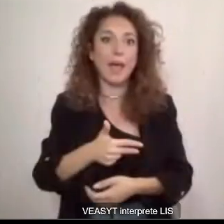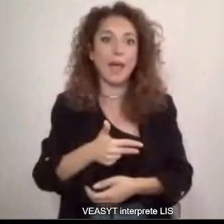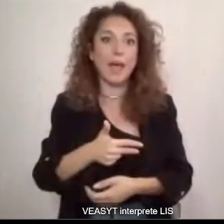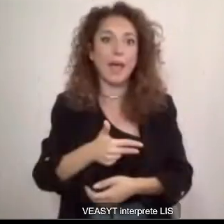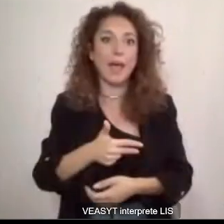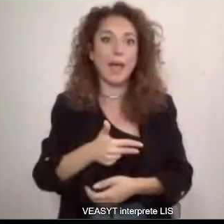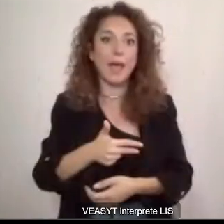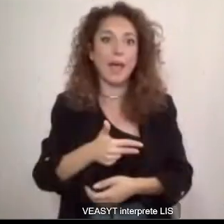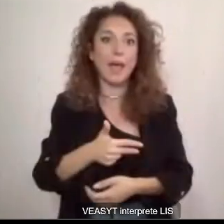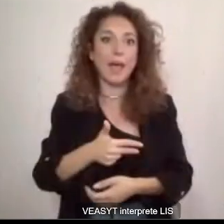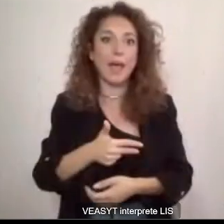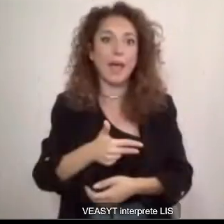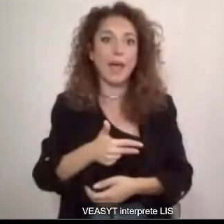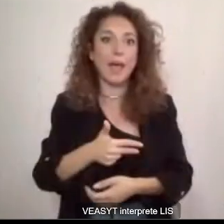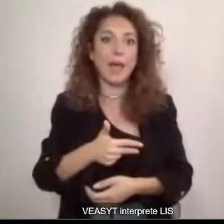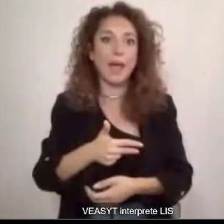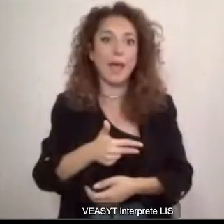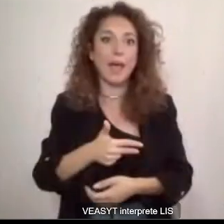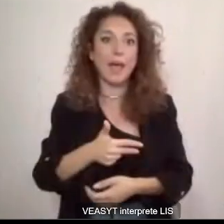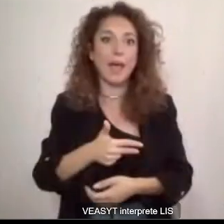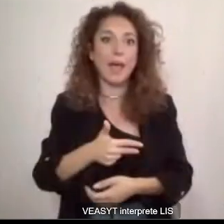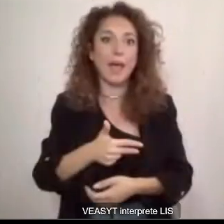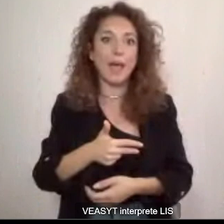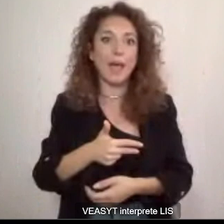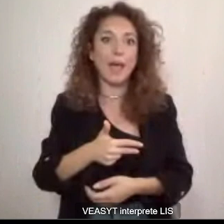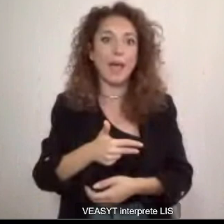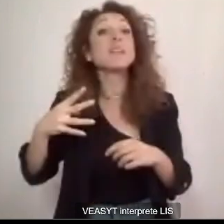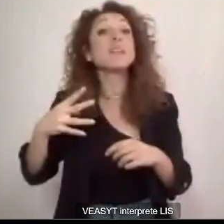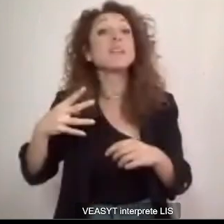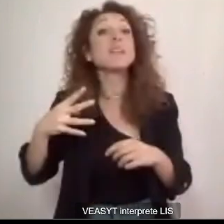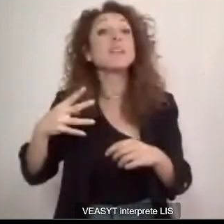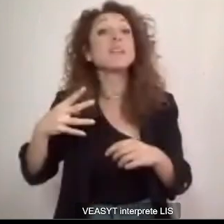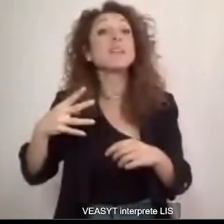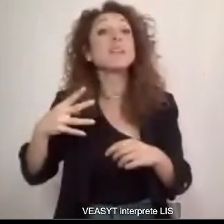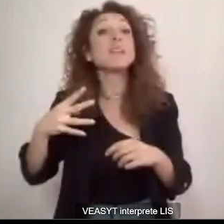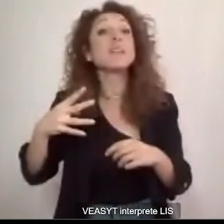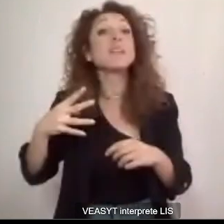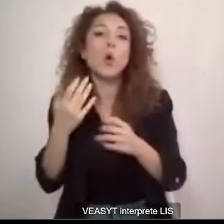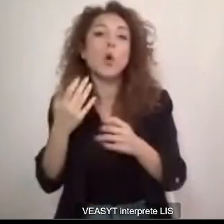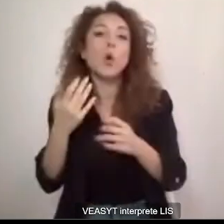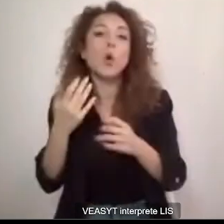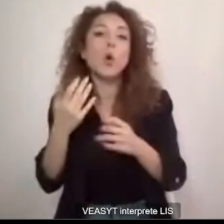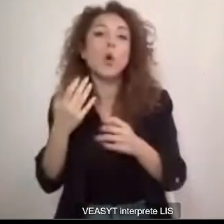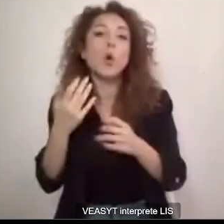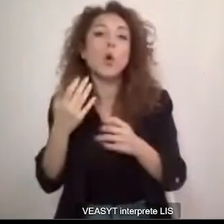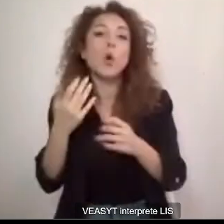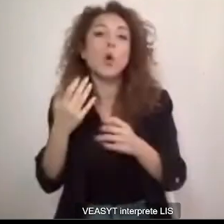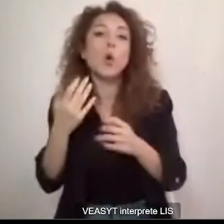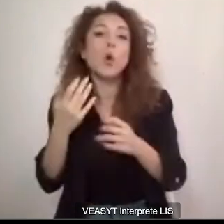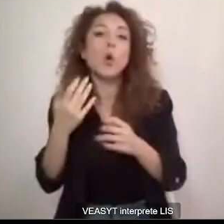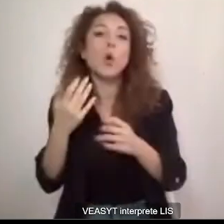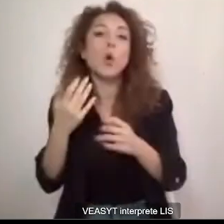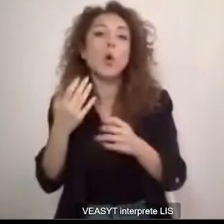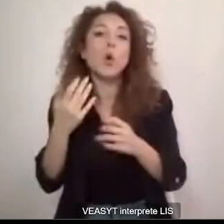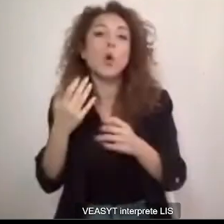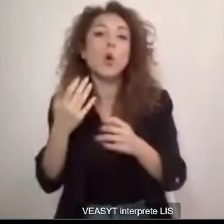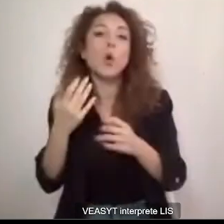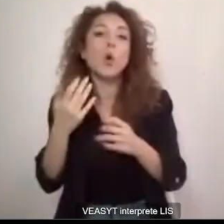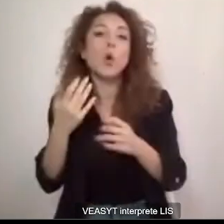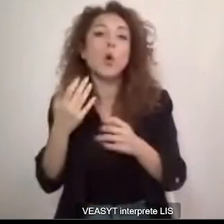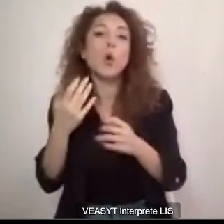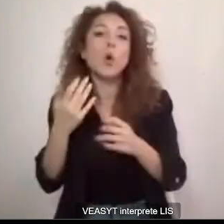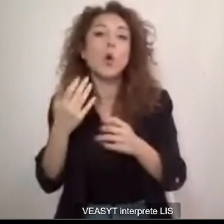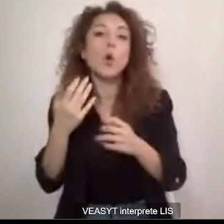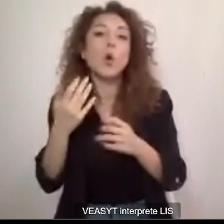è una parte, un pilastro su cui si regge la nostra città. Ringrazio anche Arnaldo